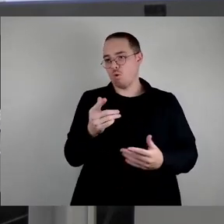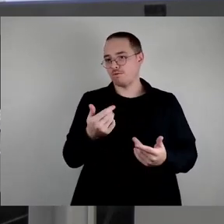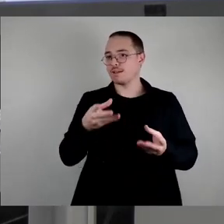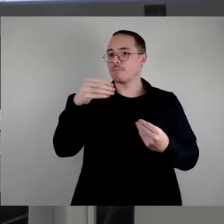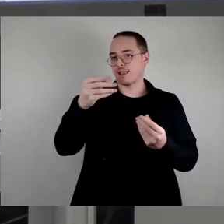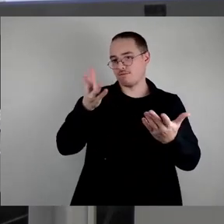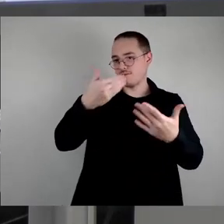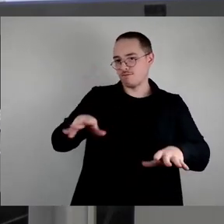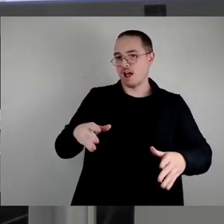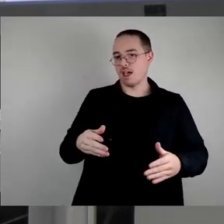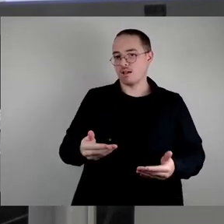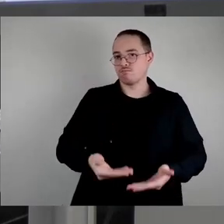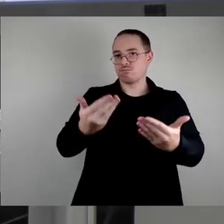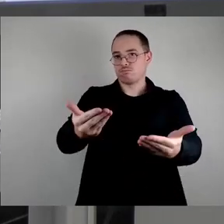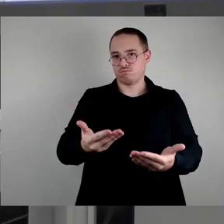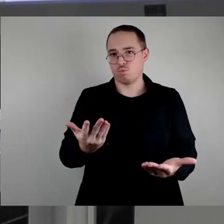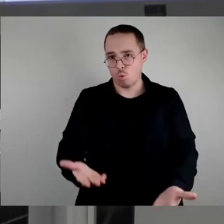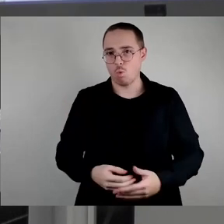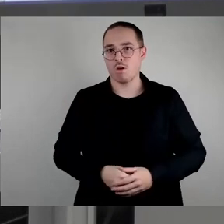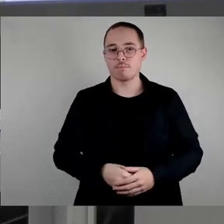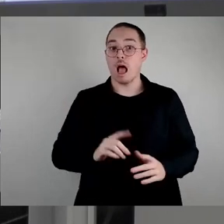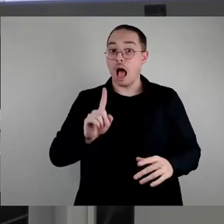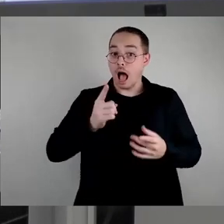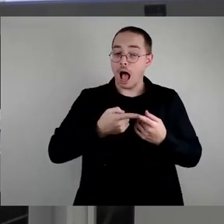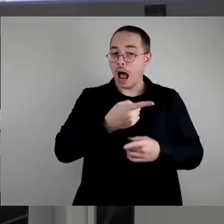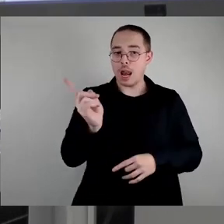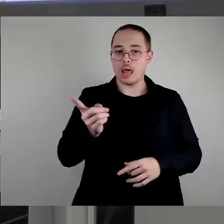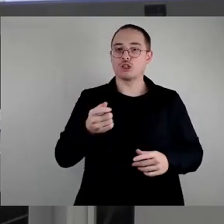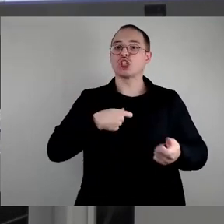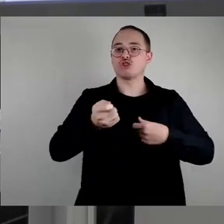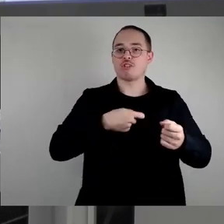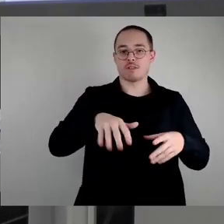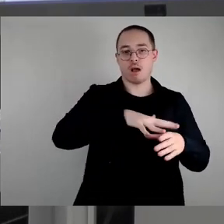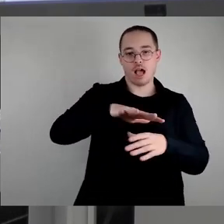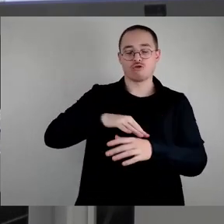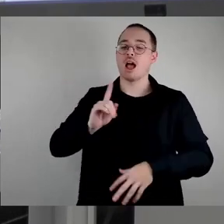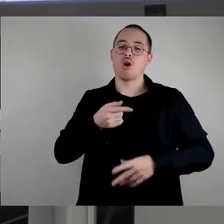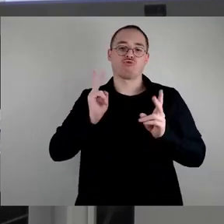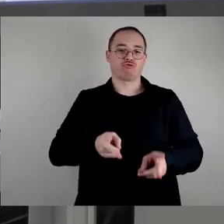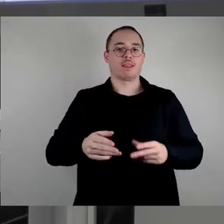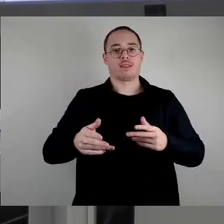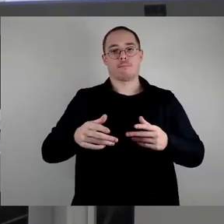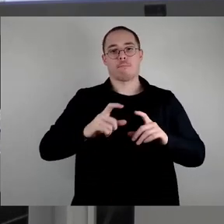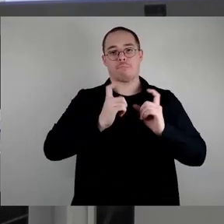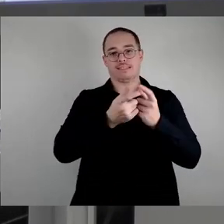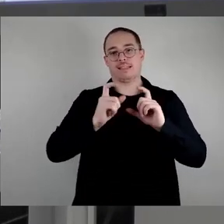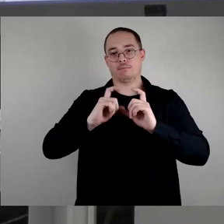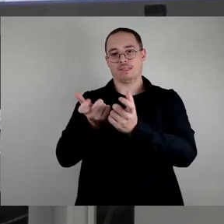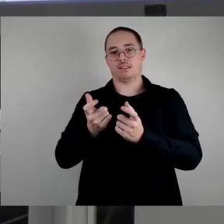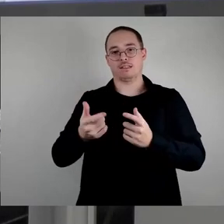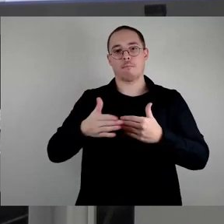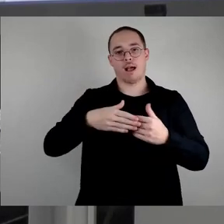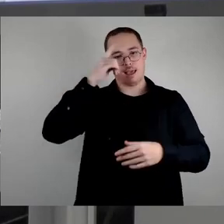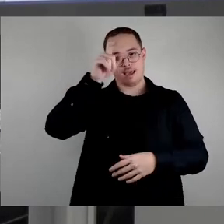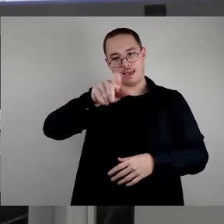Das gilt für alle Geschäftsbereiche und das gilt auch für die Stadtbezirksbeiräte. Warum ist das für uns in Ordnung? Weil die